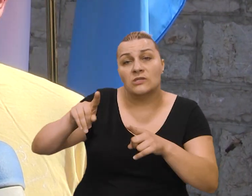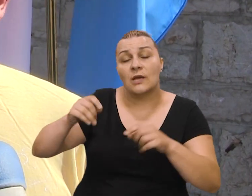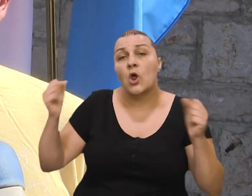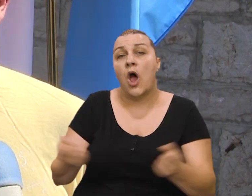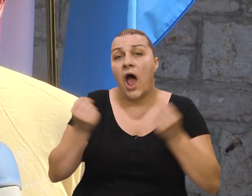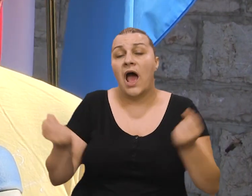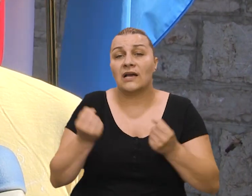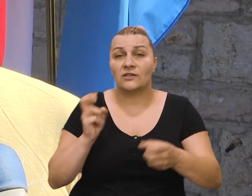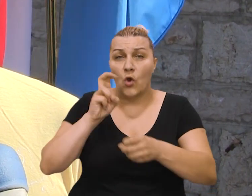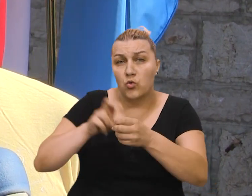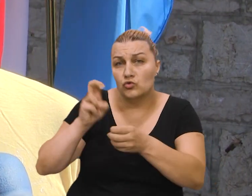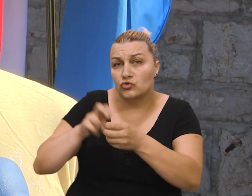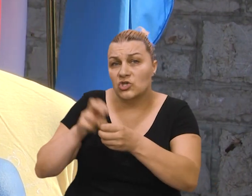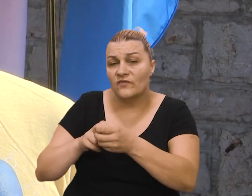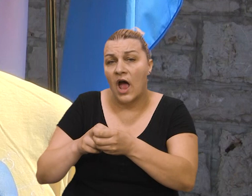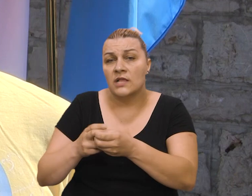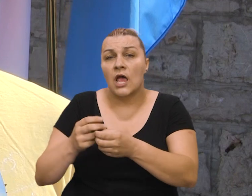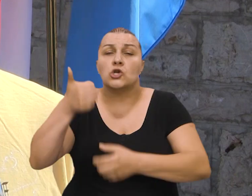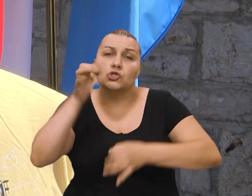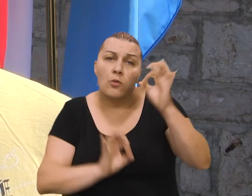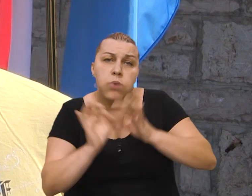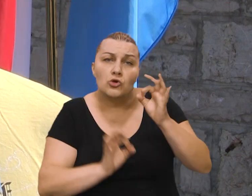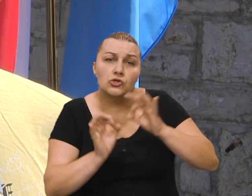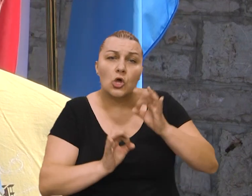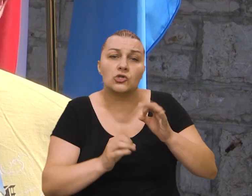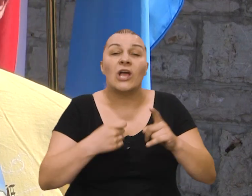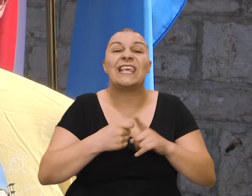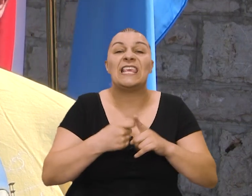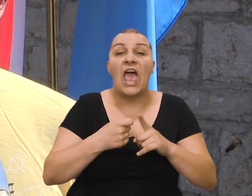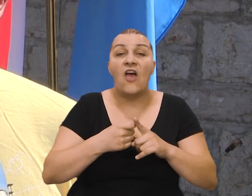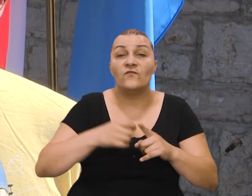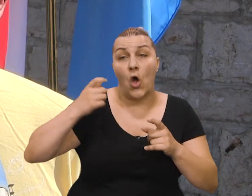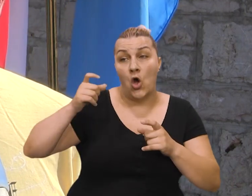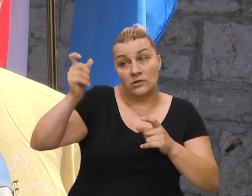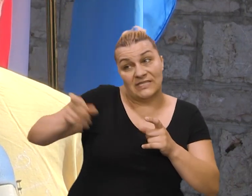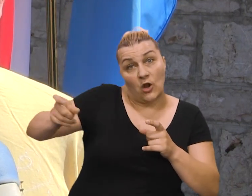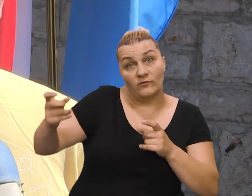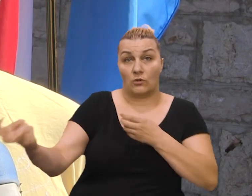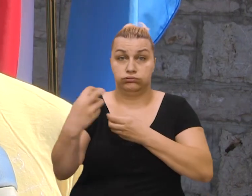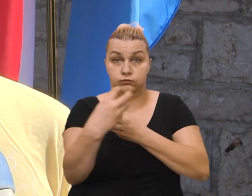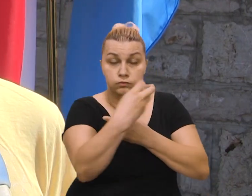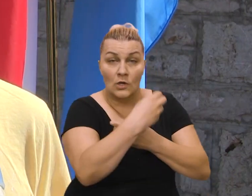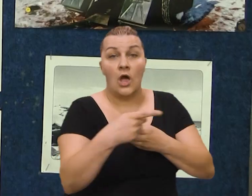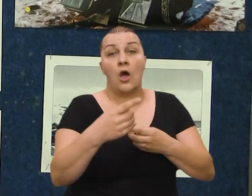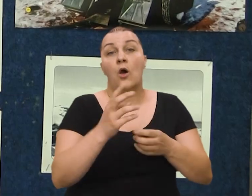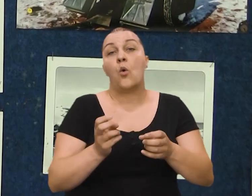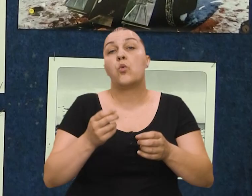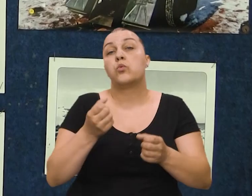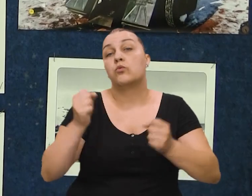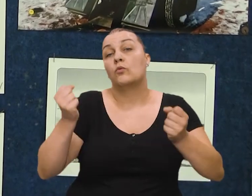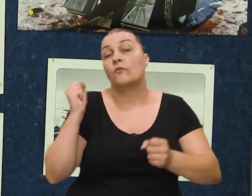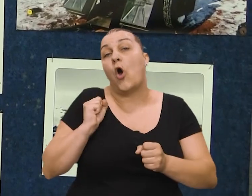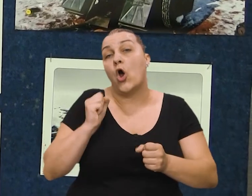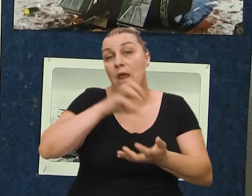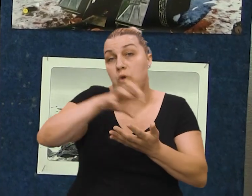poslije angažiranja i aktivno uključivanje skoro 100% kijevskog stanovništva, vojnosposobnog u postroju Hrvatske vojske.